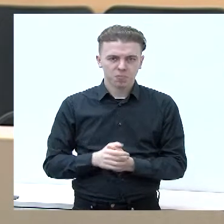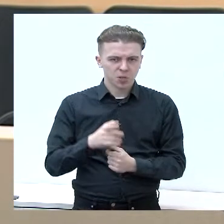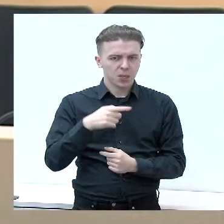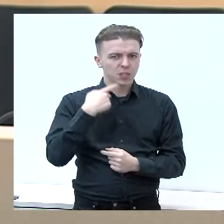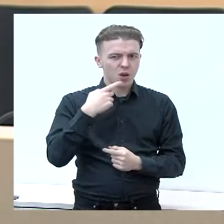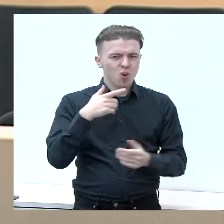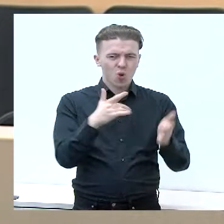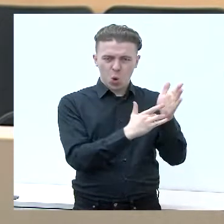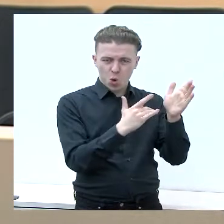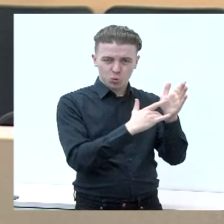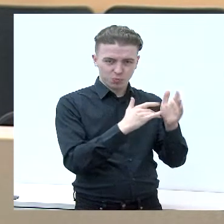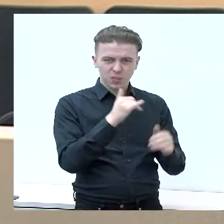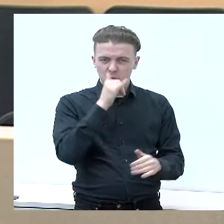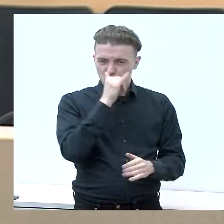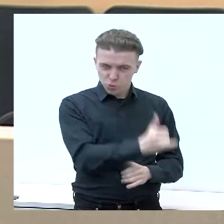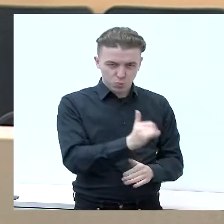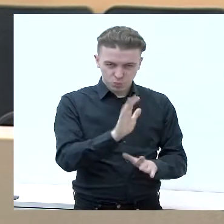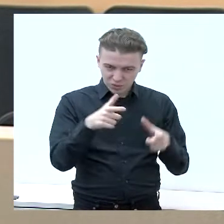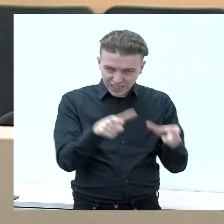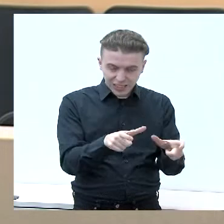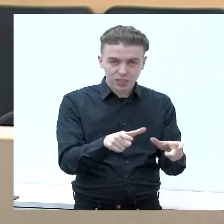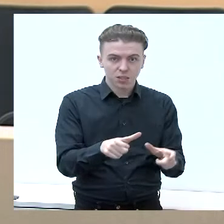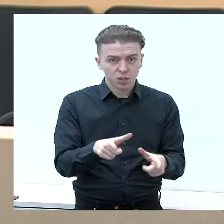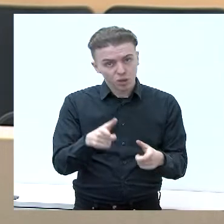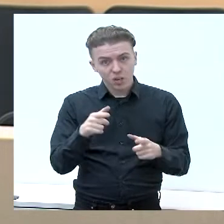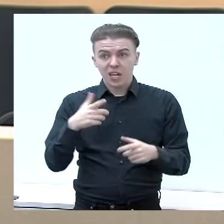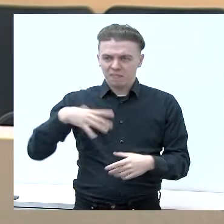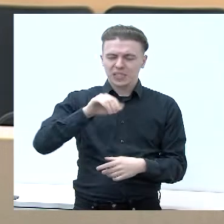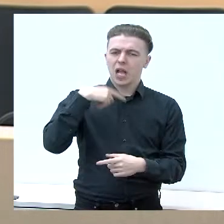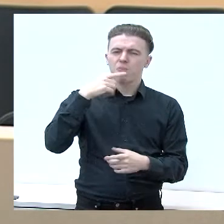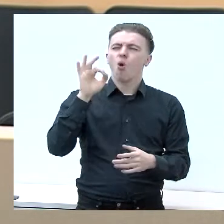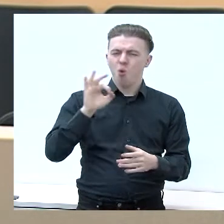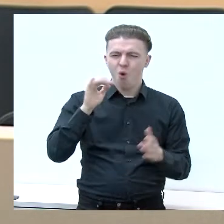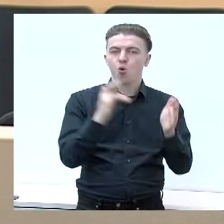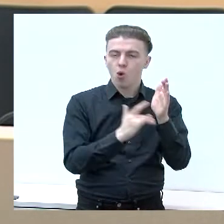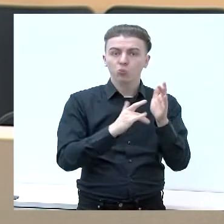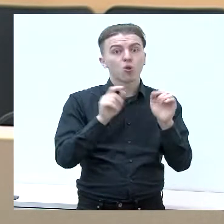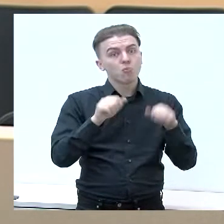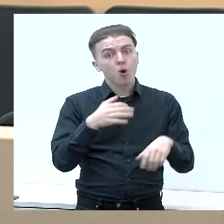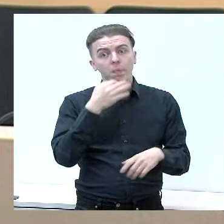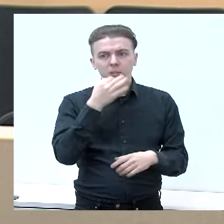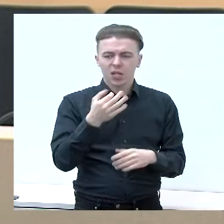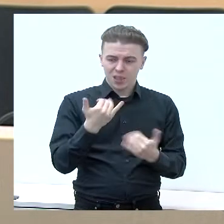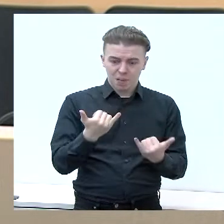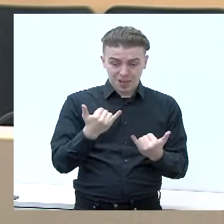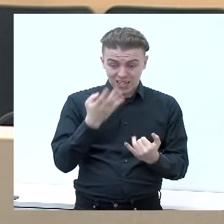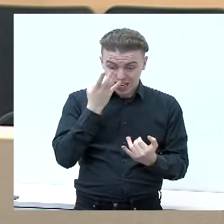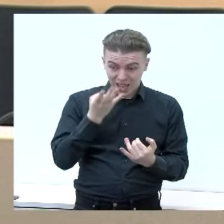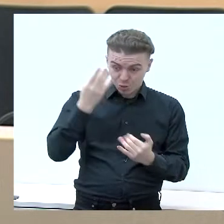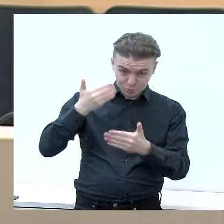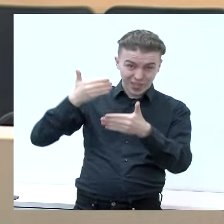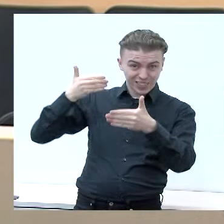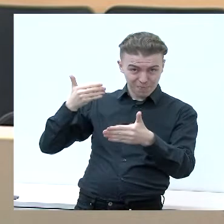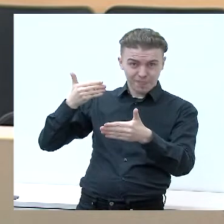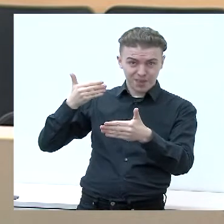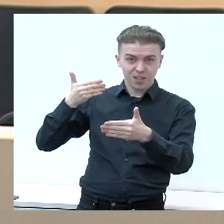korupcijai. Gal galėtumėte, visi kalba apie korupciją, gal galėtumėte įvardinti per paskutinius keturius metus